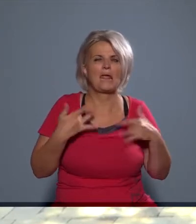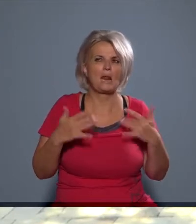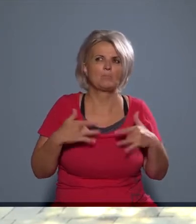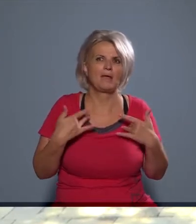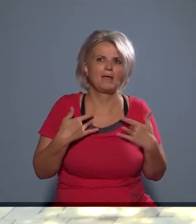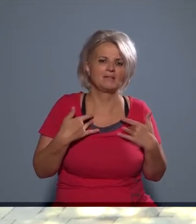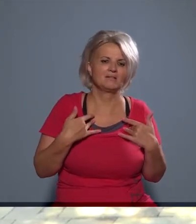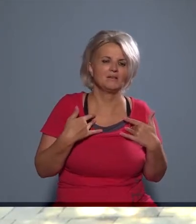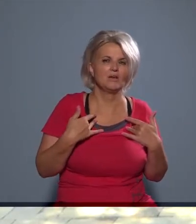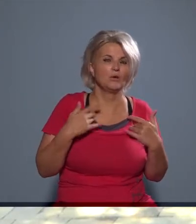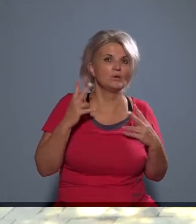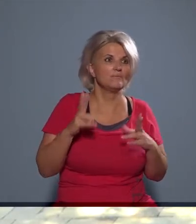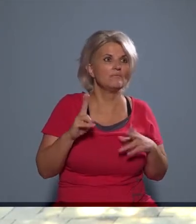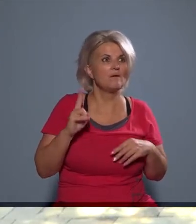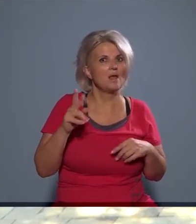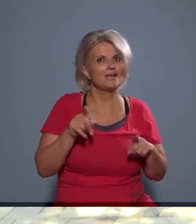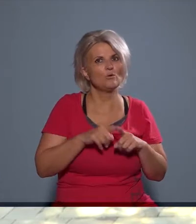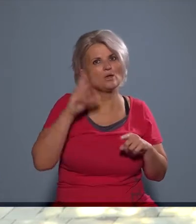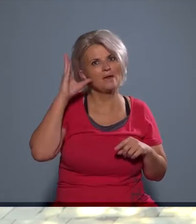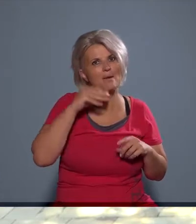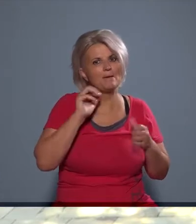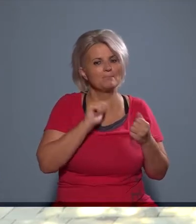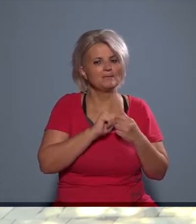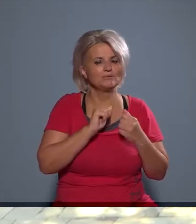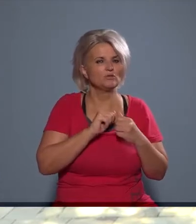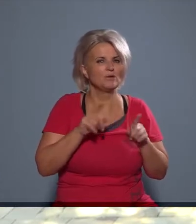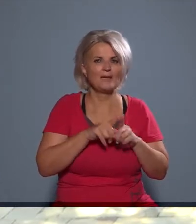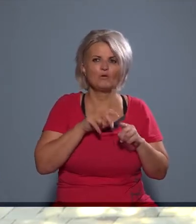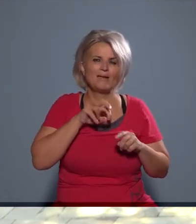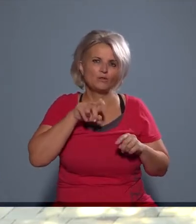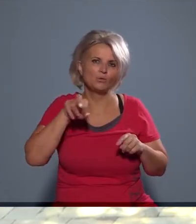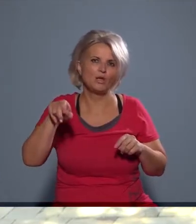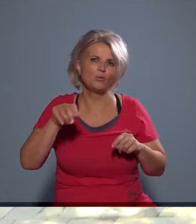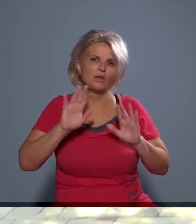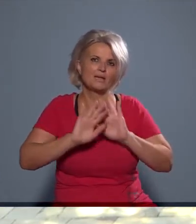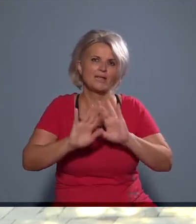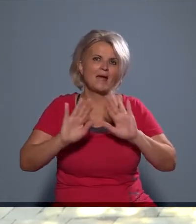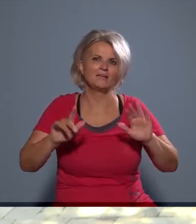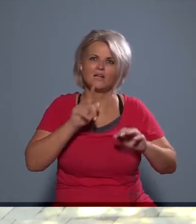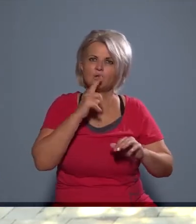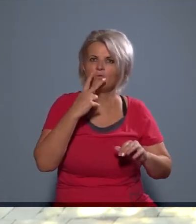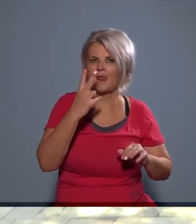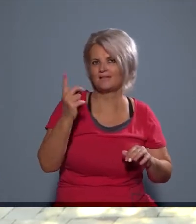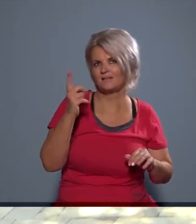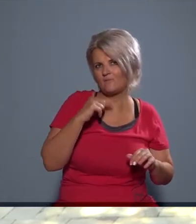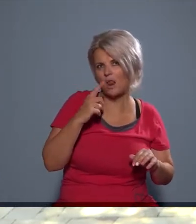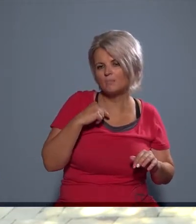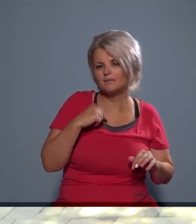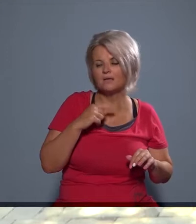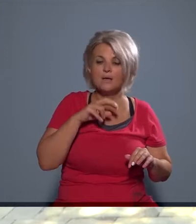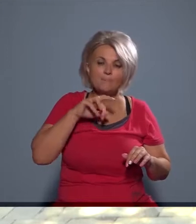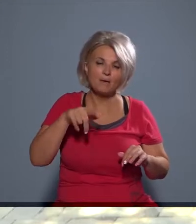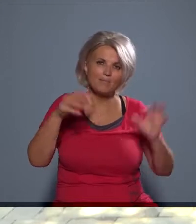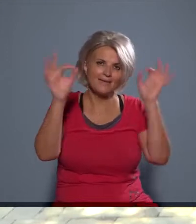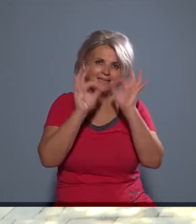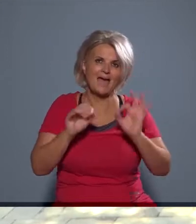mondom, Úristen, itt valaki olyan ember, aki biztos, hogy nem úgy ment oda, hogy egy kiállításon fog látni valamit,